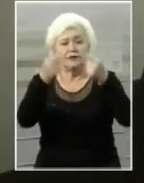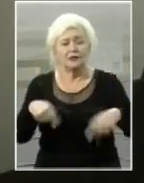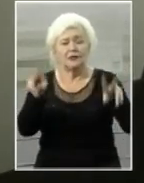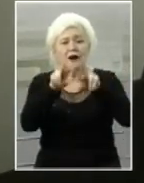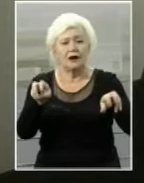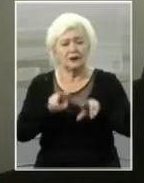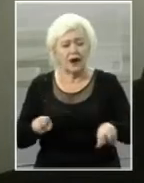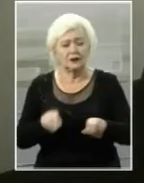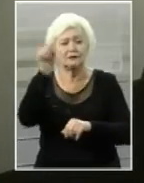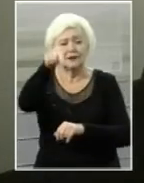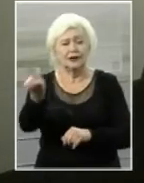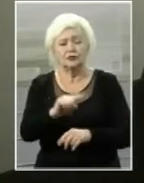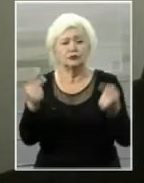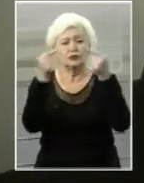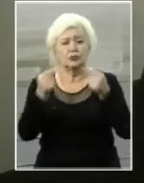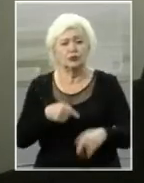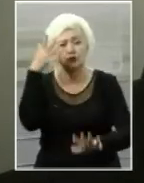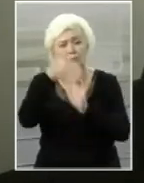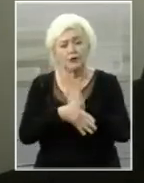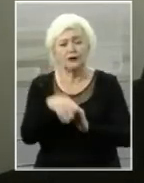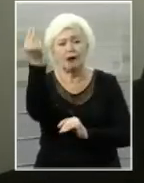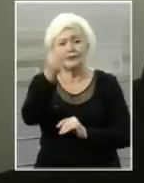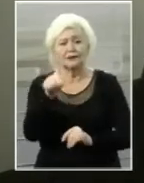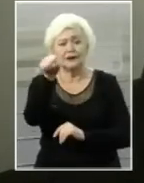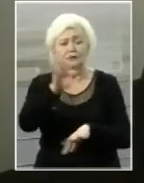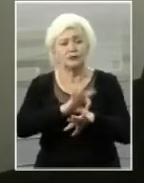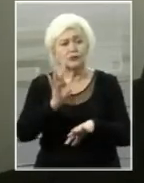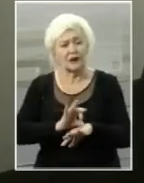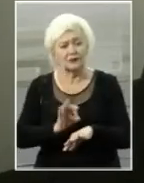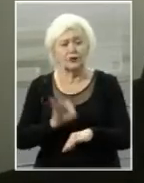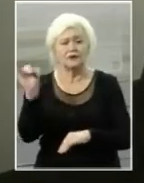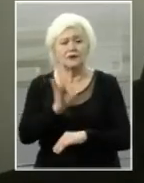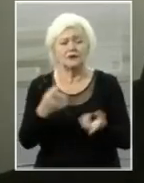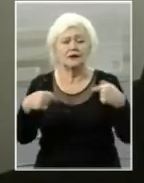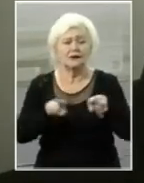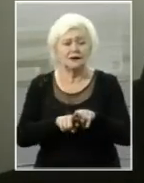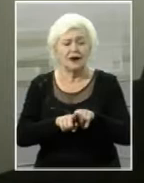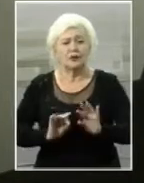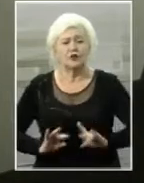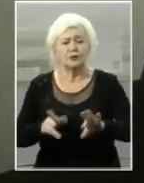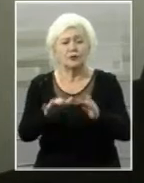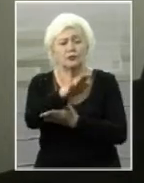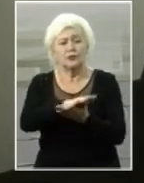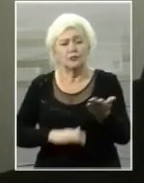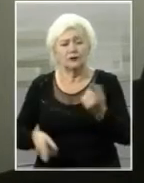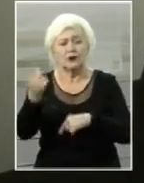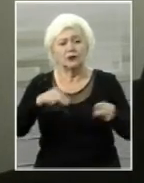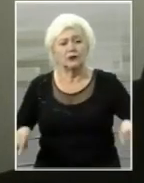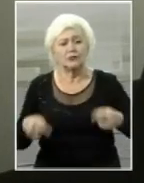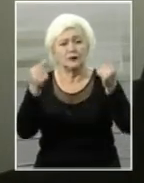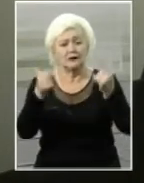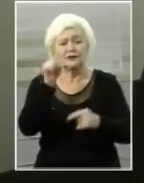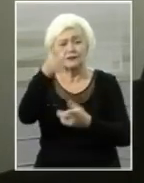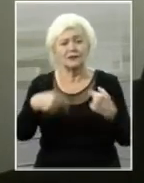аналізами, для того, щоб точно розуміти картину цього захворювання і як проходити подалі реабілітацію.